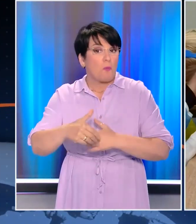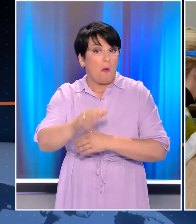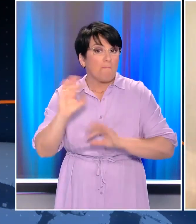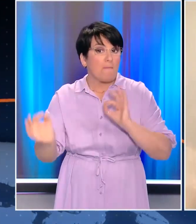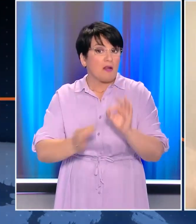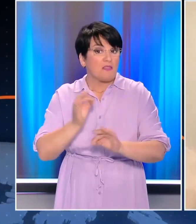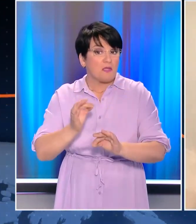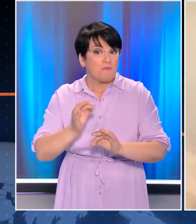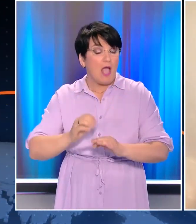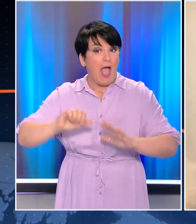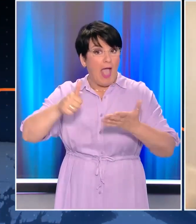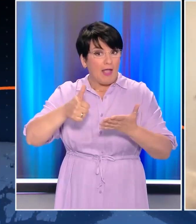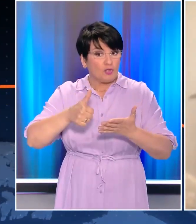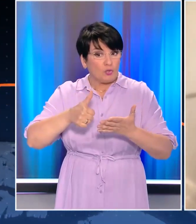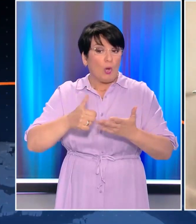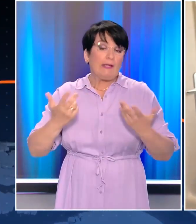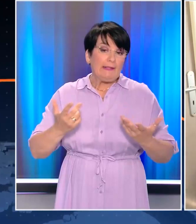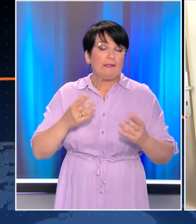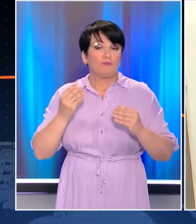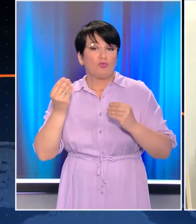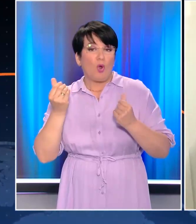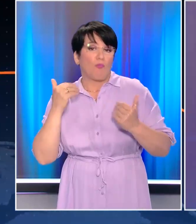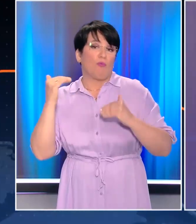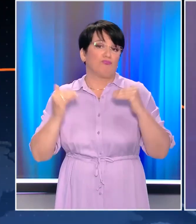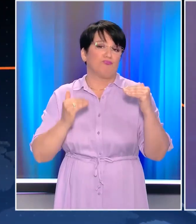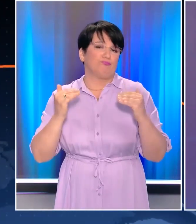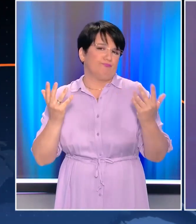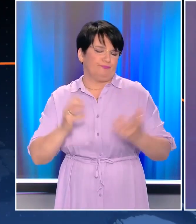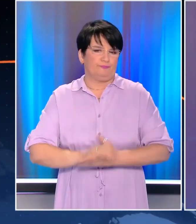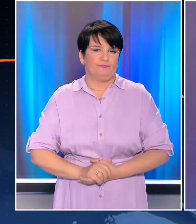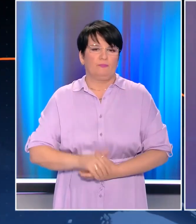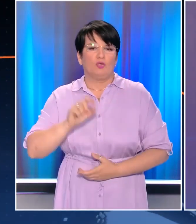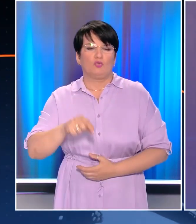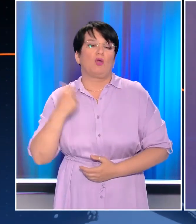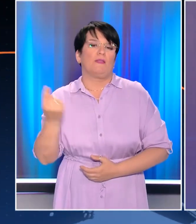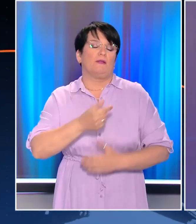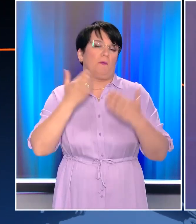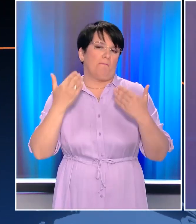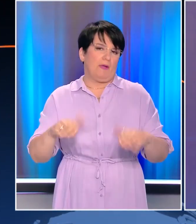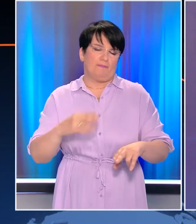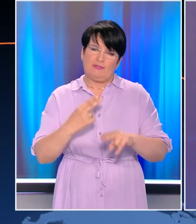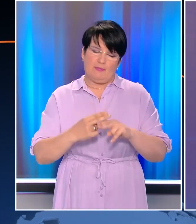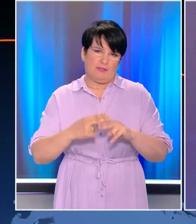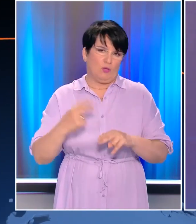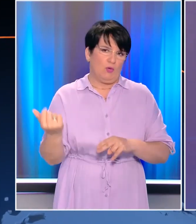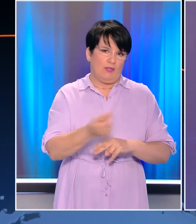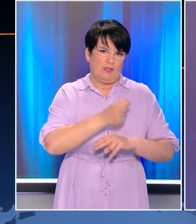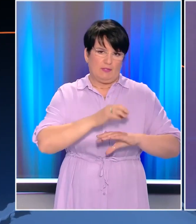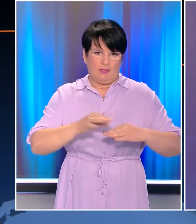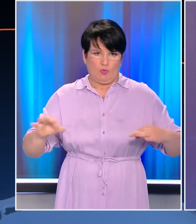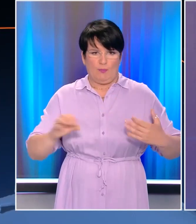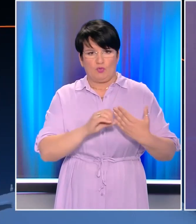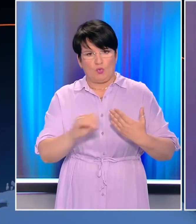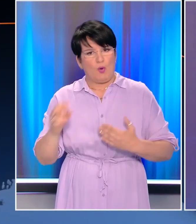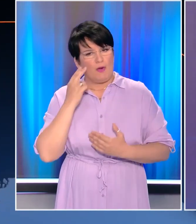πανδημίας είναι το έκτο κύμα ή ταλάντωση. Στο σημείο αυτό το δελτίο μας ολοκληρώθηκε. Όλη η